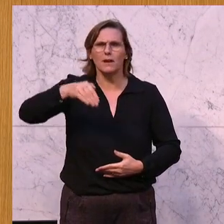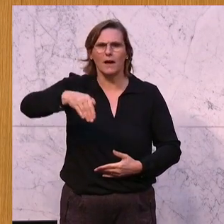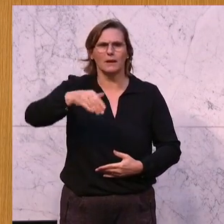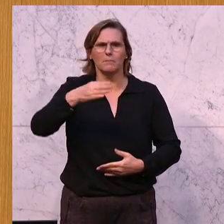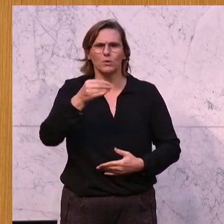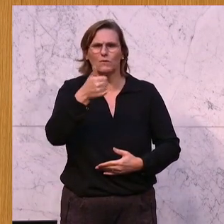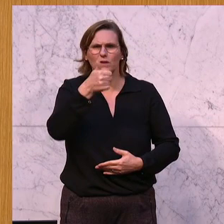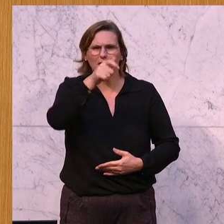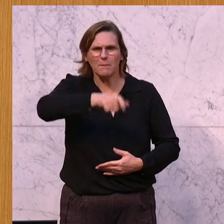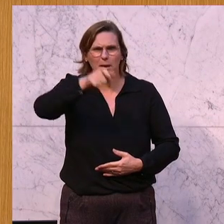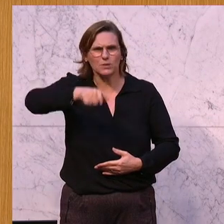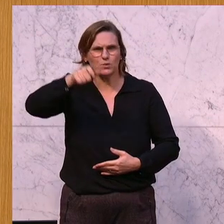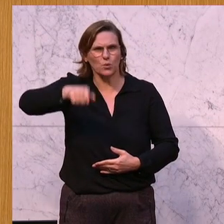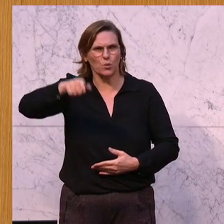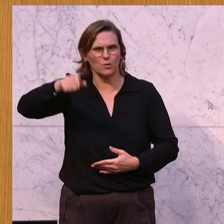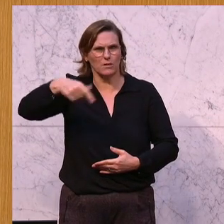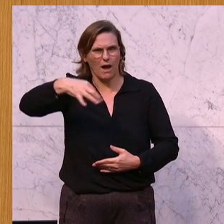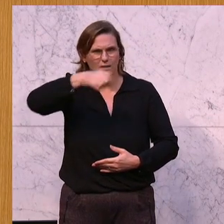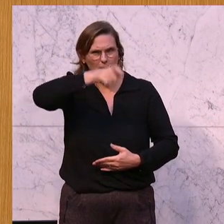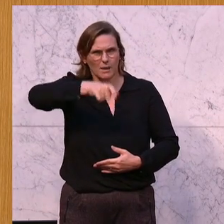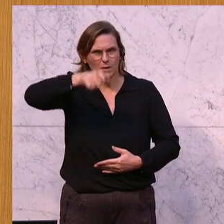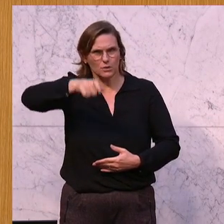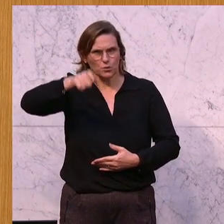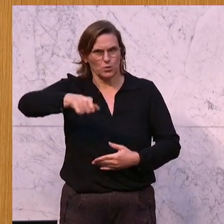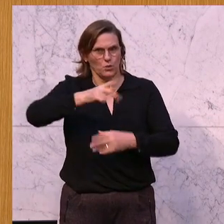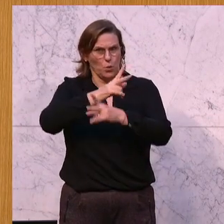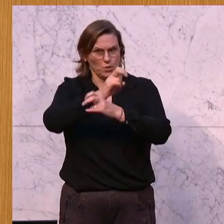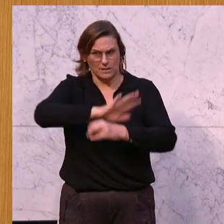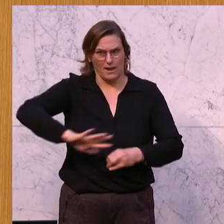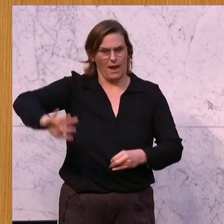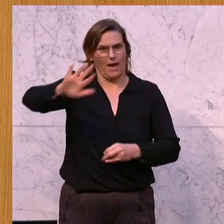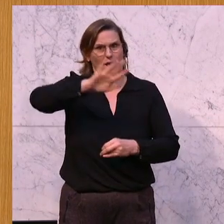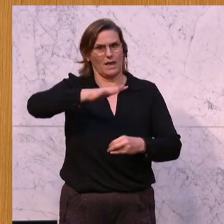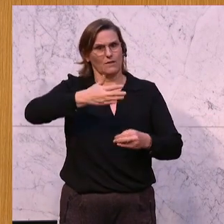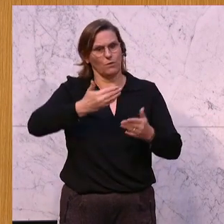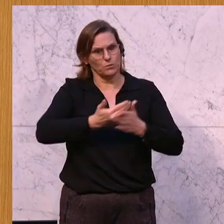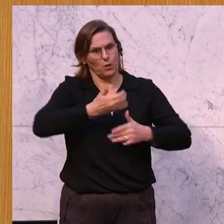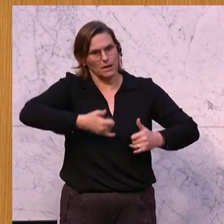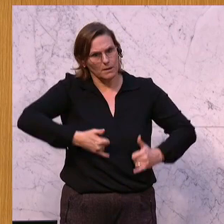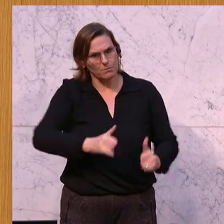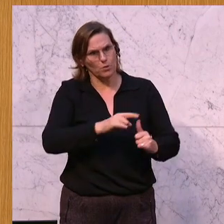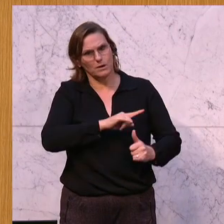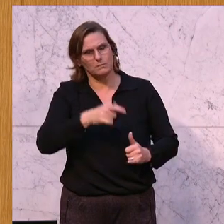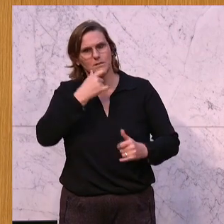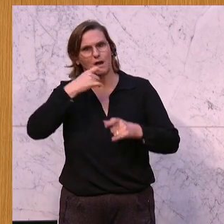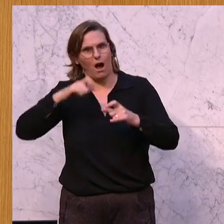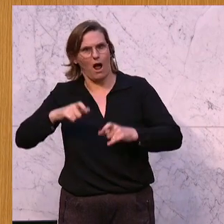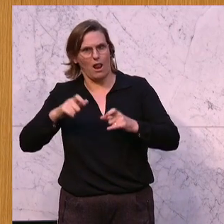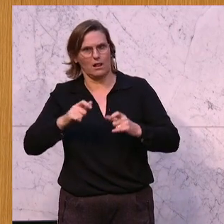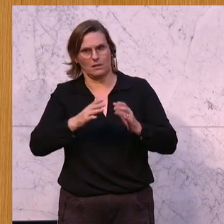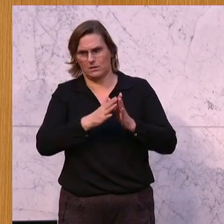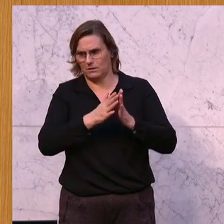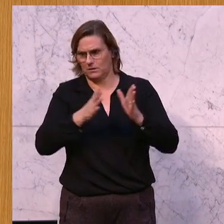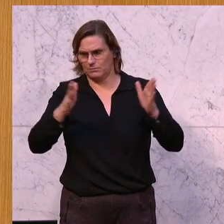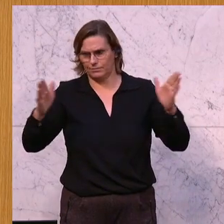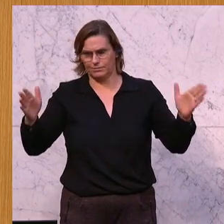Bürger in Österreich? Wenn man jeden einzelnen Einwohner in Österreich hernimmt, vom Neugeborenen bis zum Kreis, hat am Ende